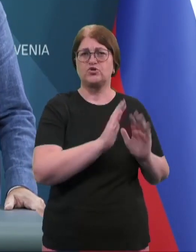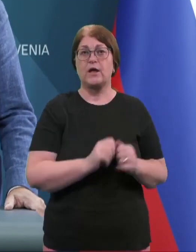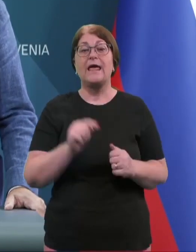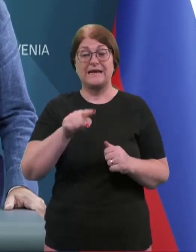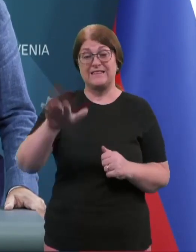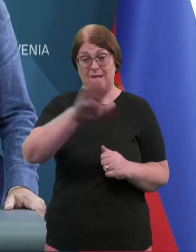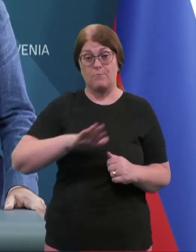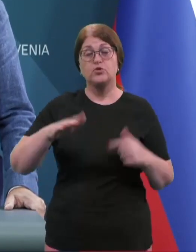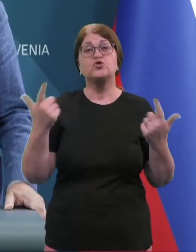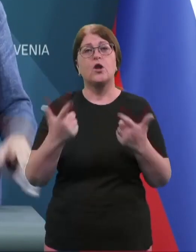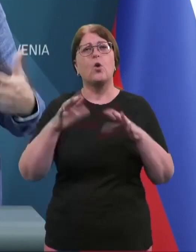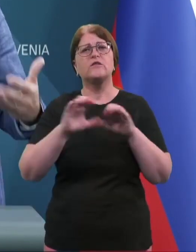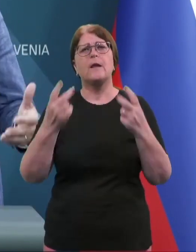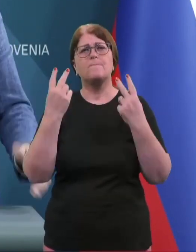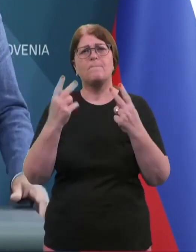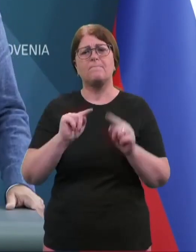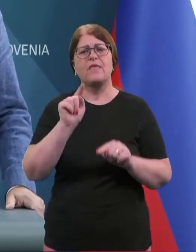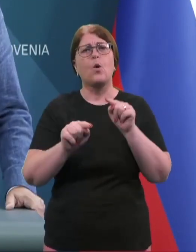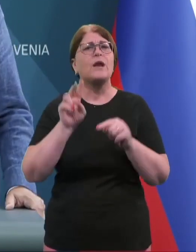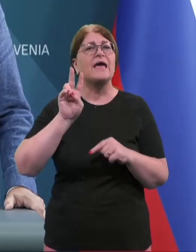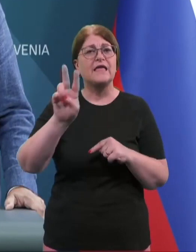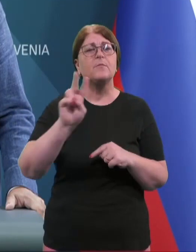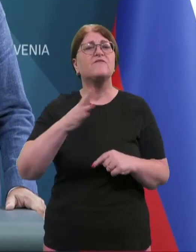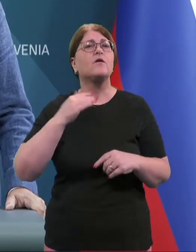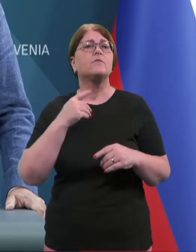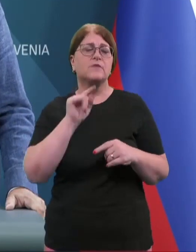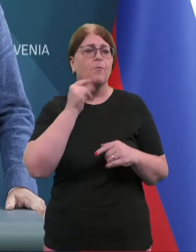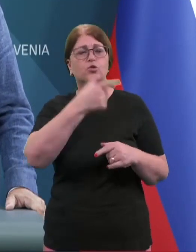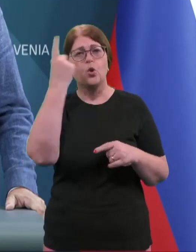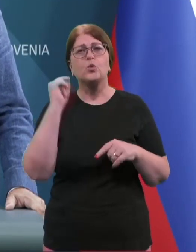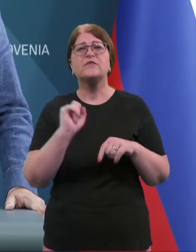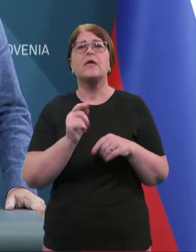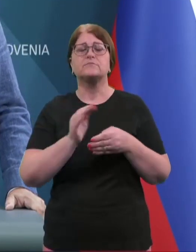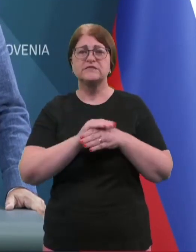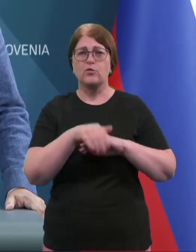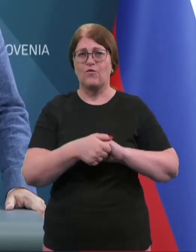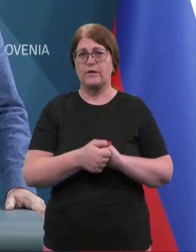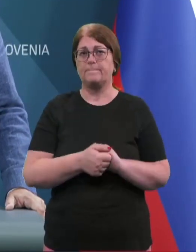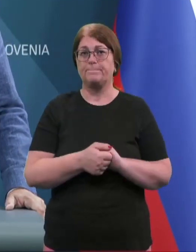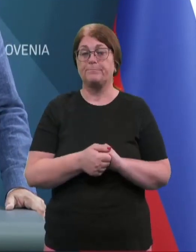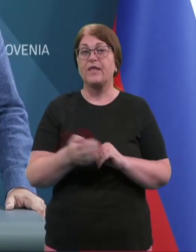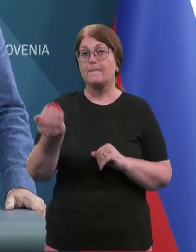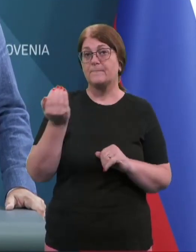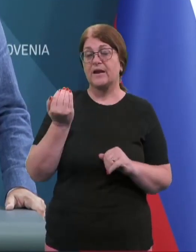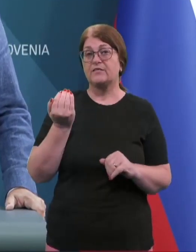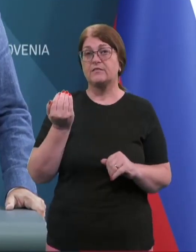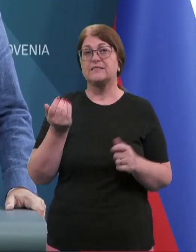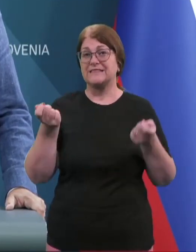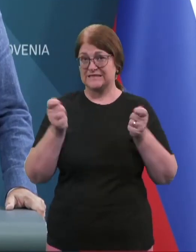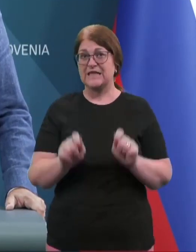pomembne korake naprej v prid prizadetim ljudem. In preden še